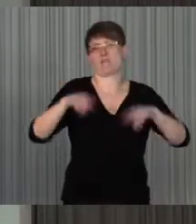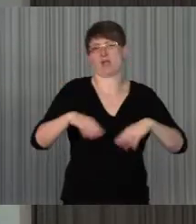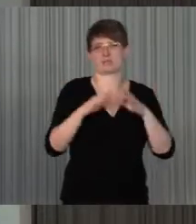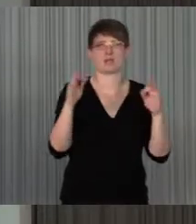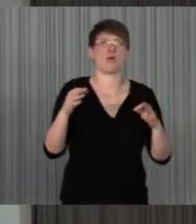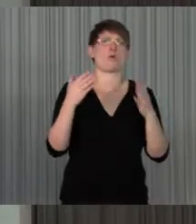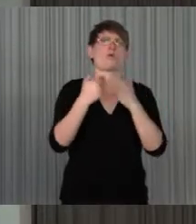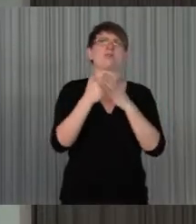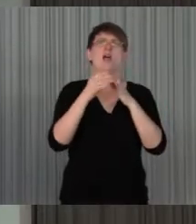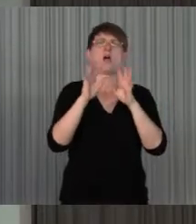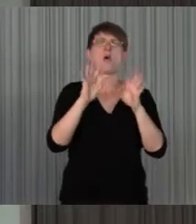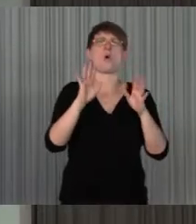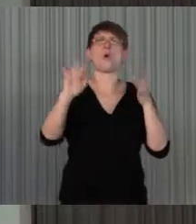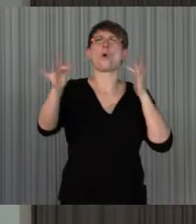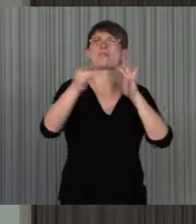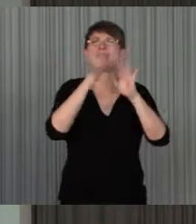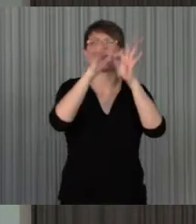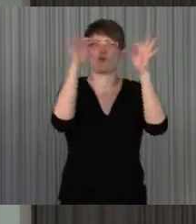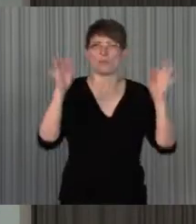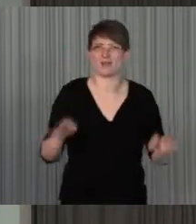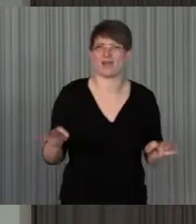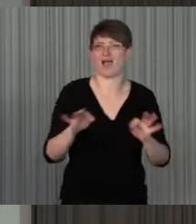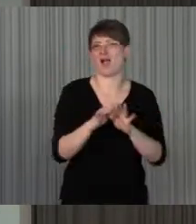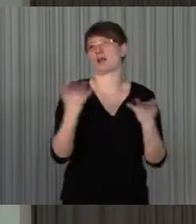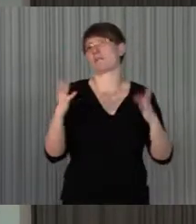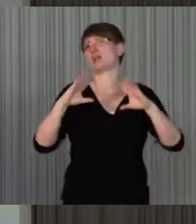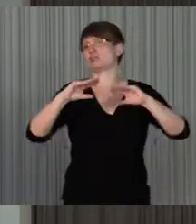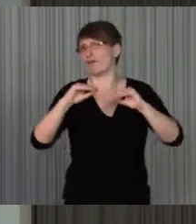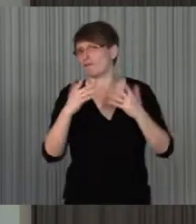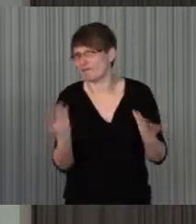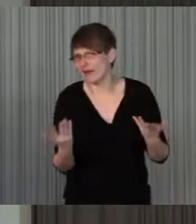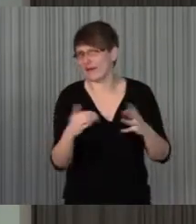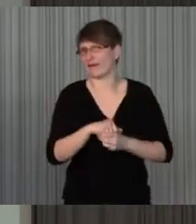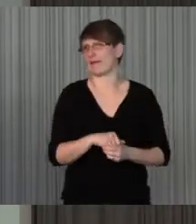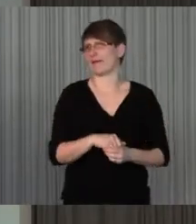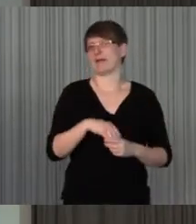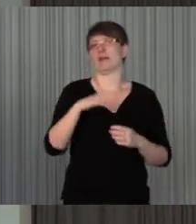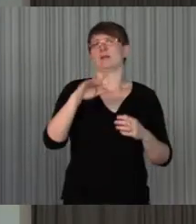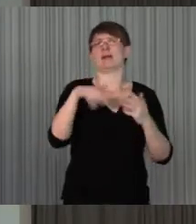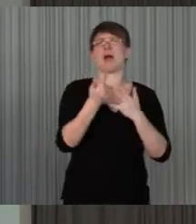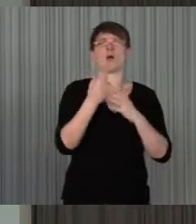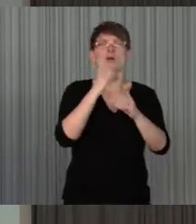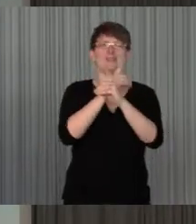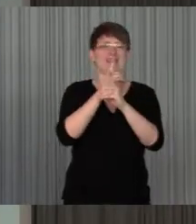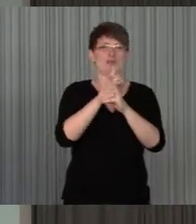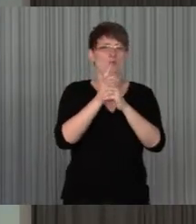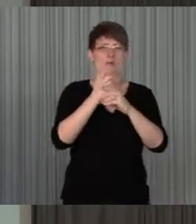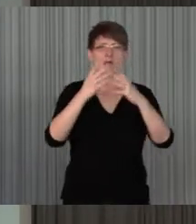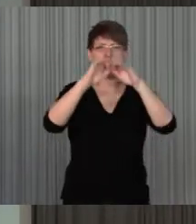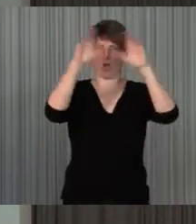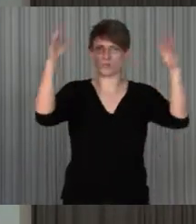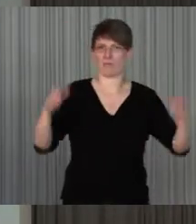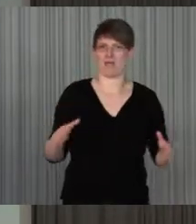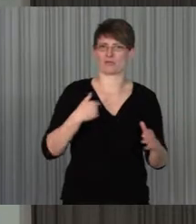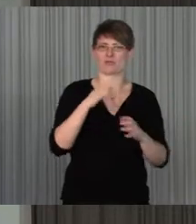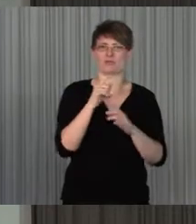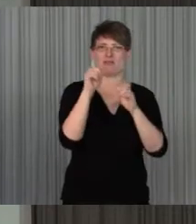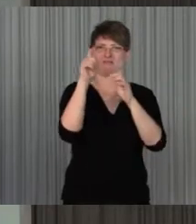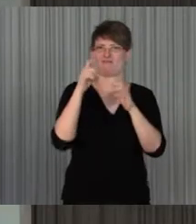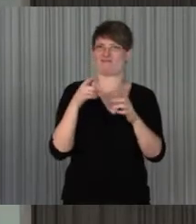Online-Fournalen, bei Software, aber auch bei sozusagen digitalen Automaten, Fahrkartenautomaten,